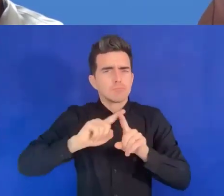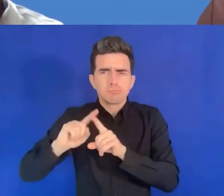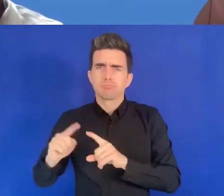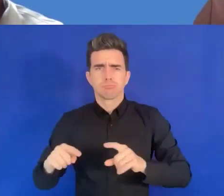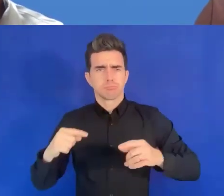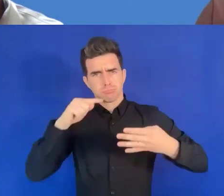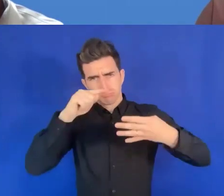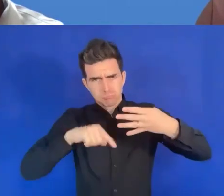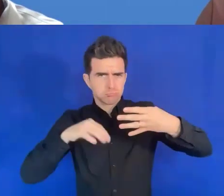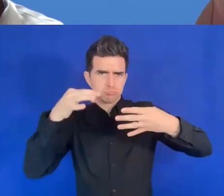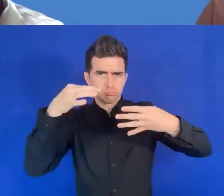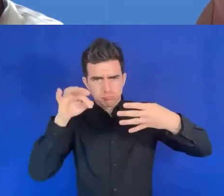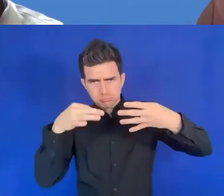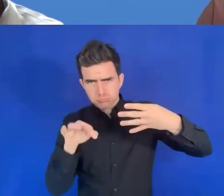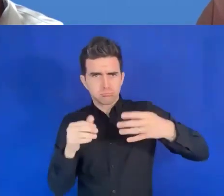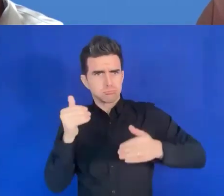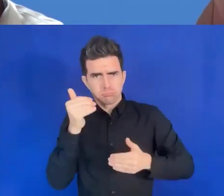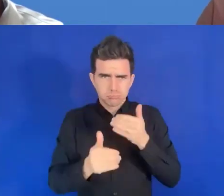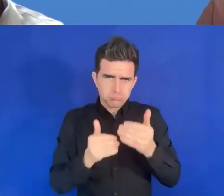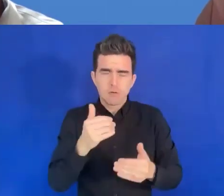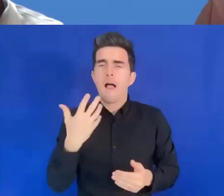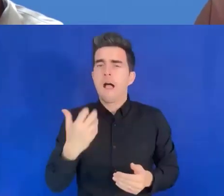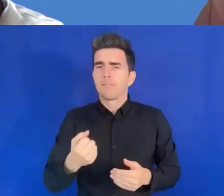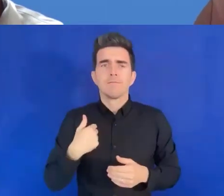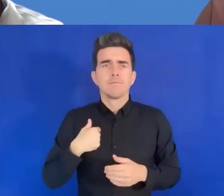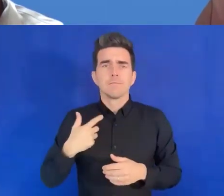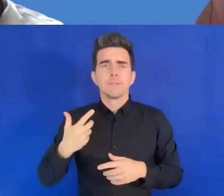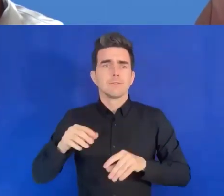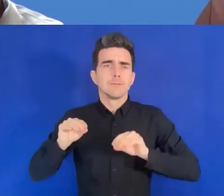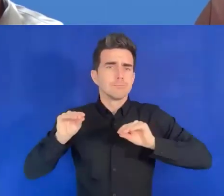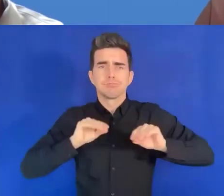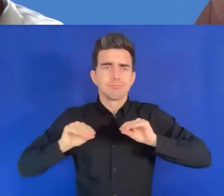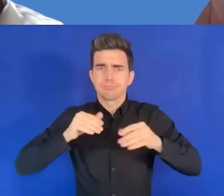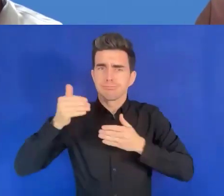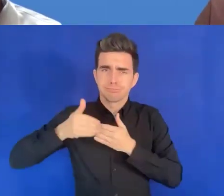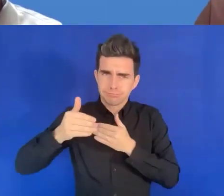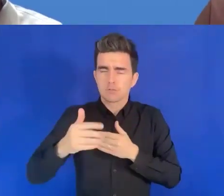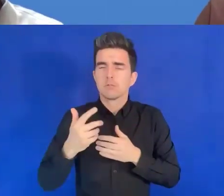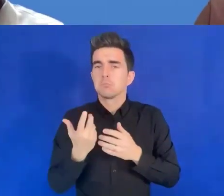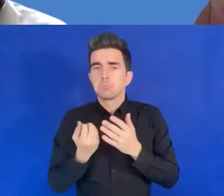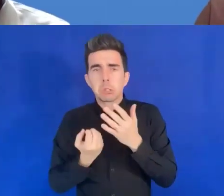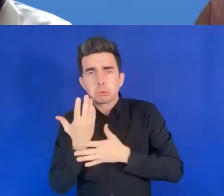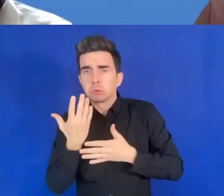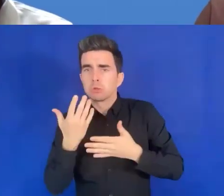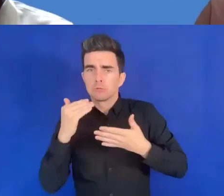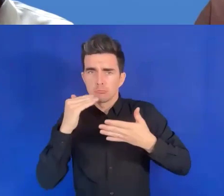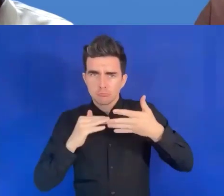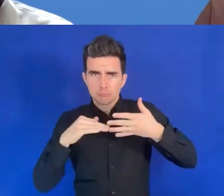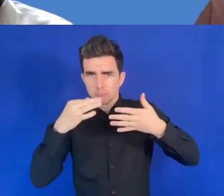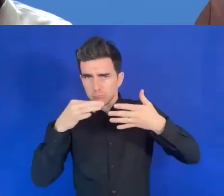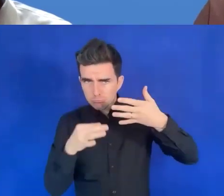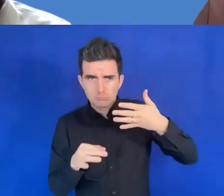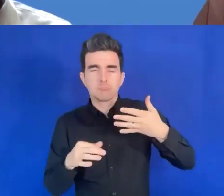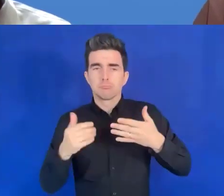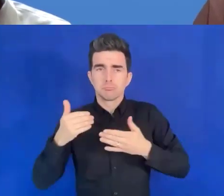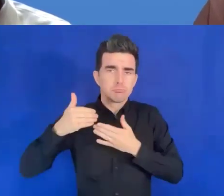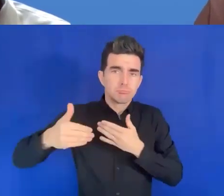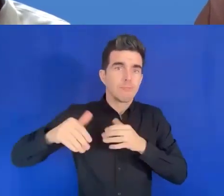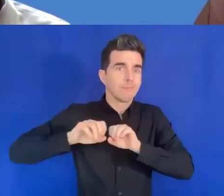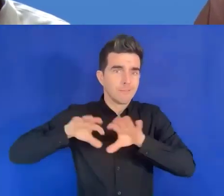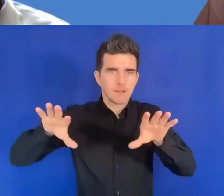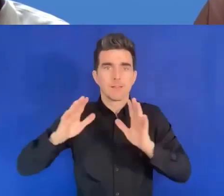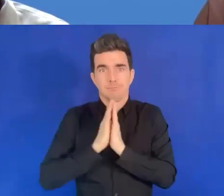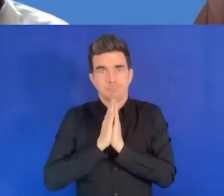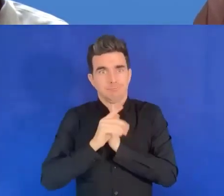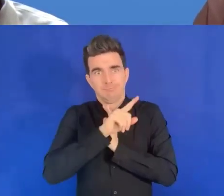Nous attendons la version finale des autres tableaux de bord qui sont en cours d'élaboration.